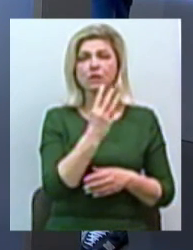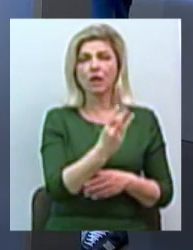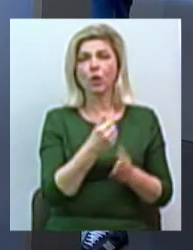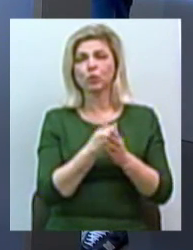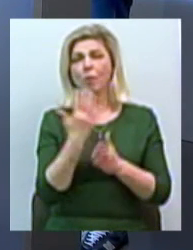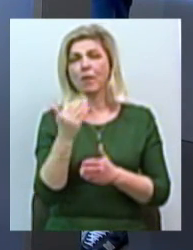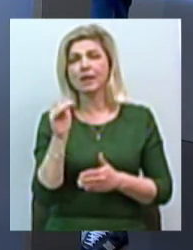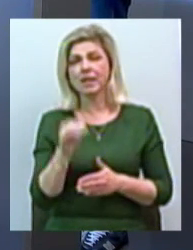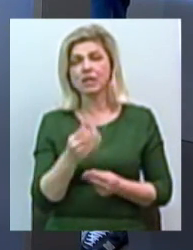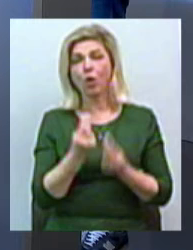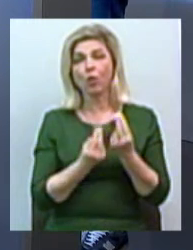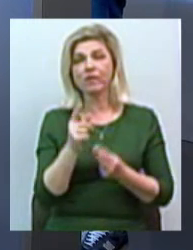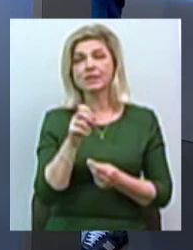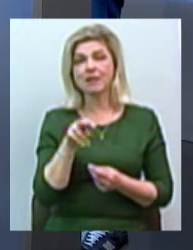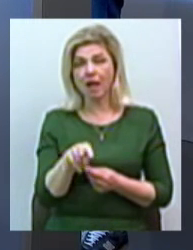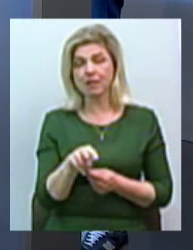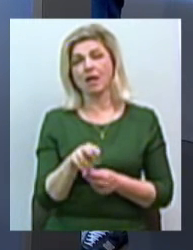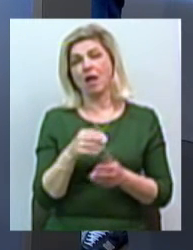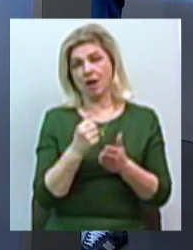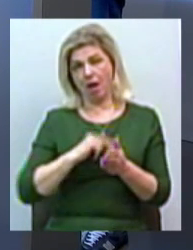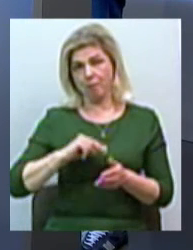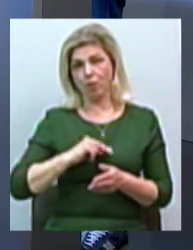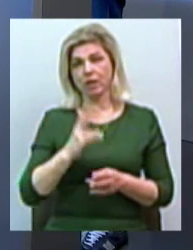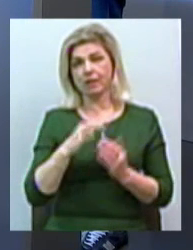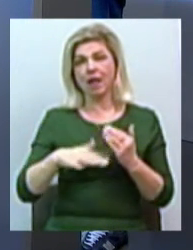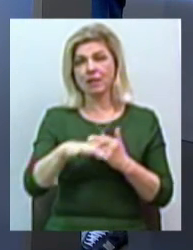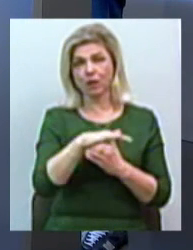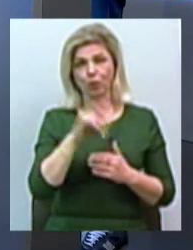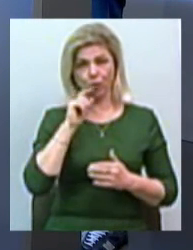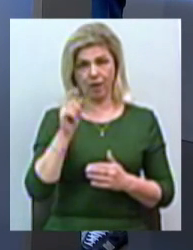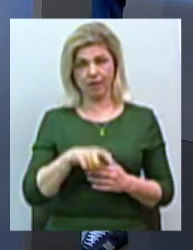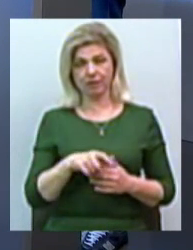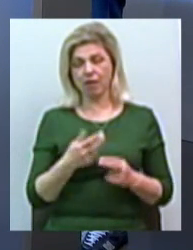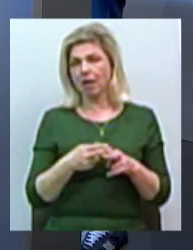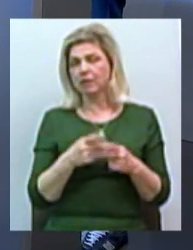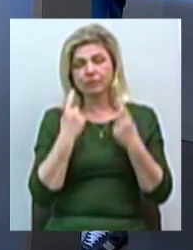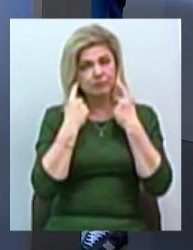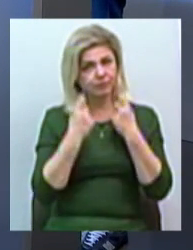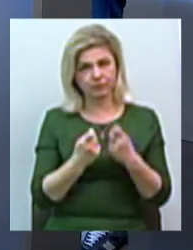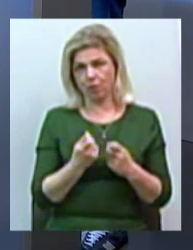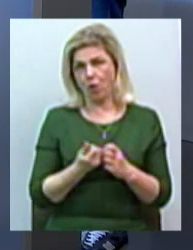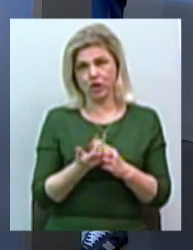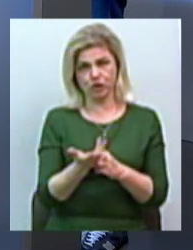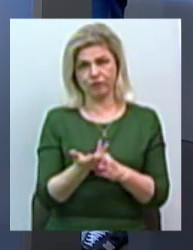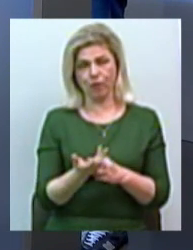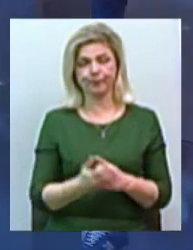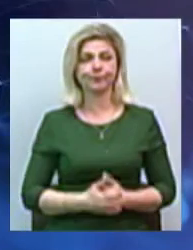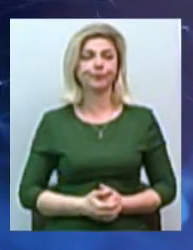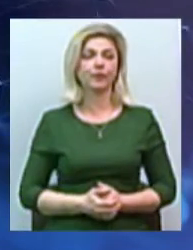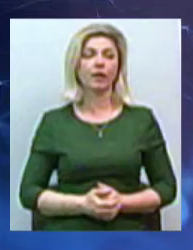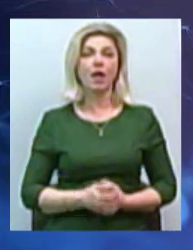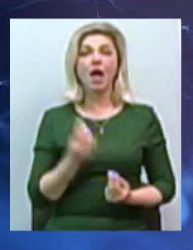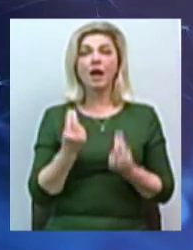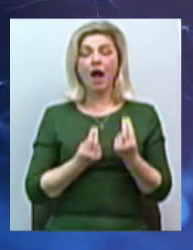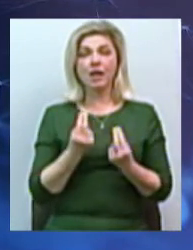залів роботало до недавнього часу на території України. Це колосальне кількість. Тобто, гральний